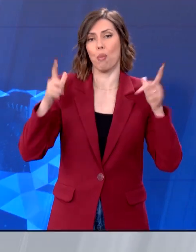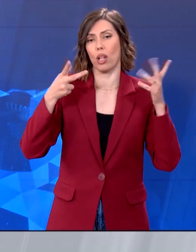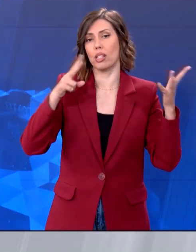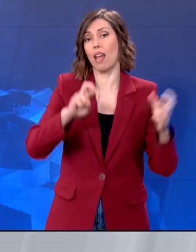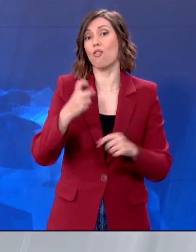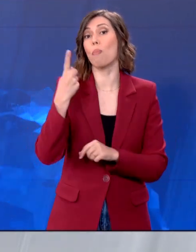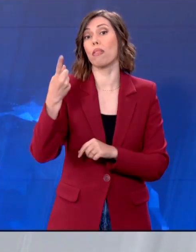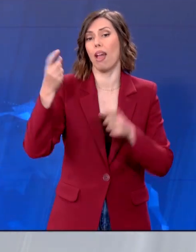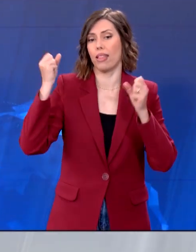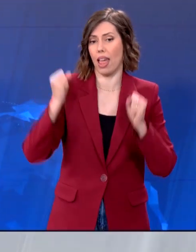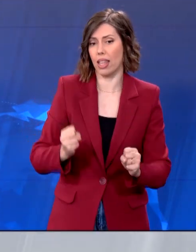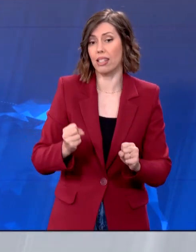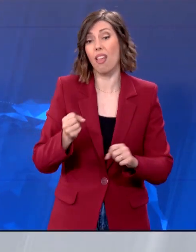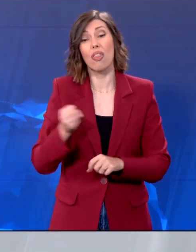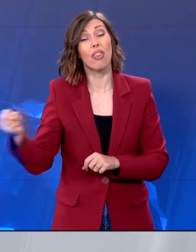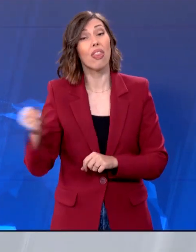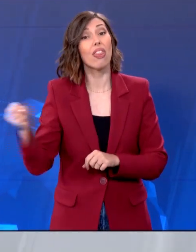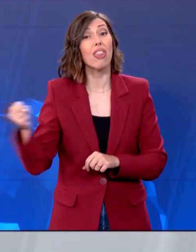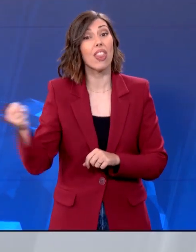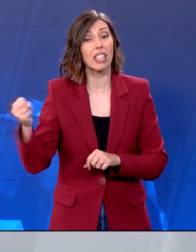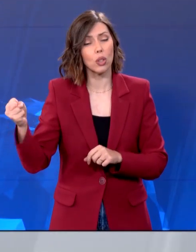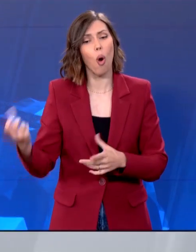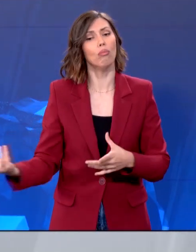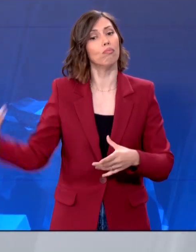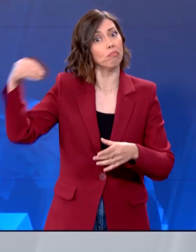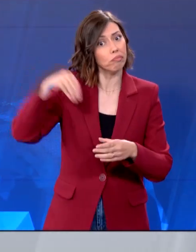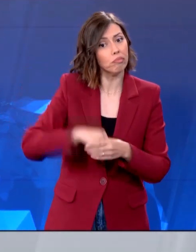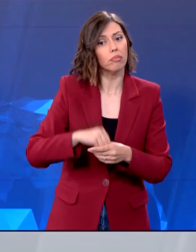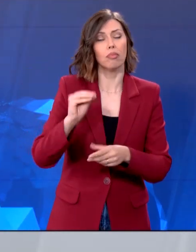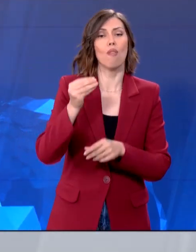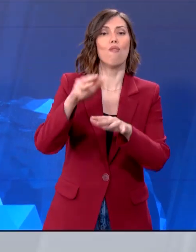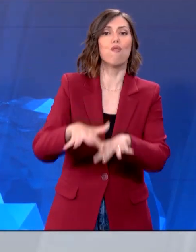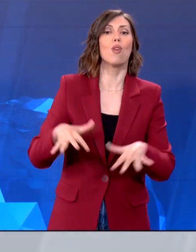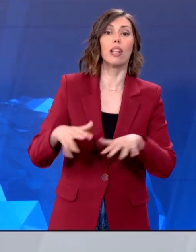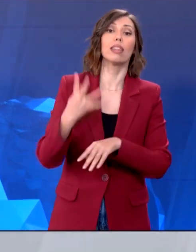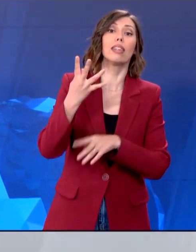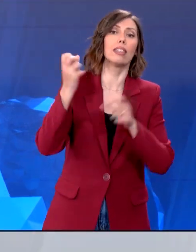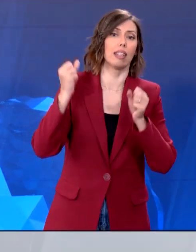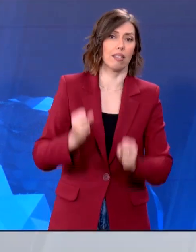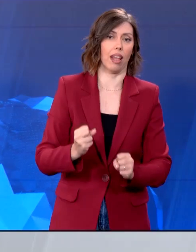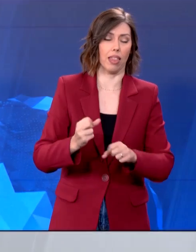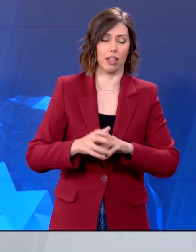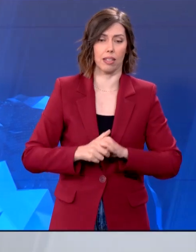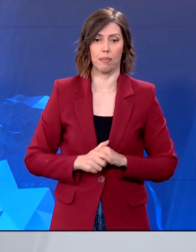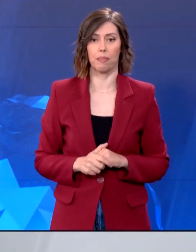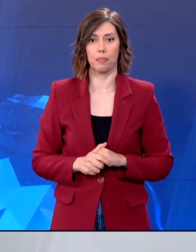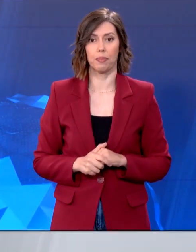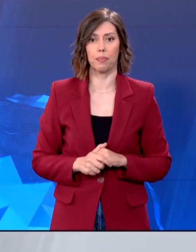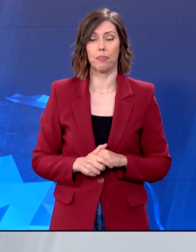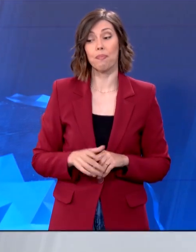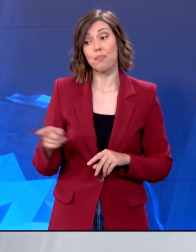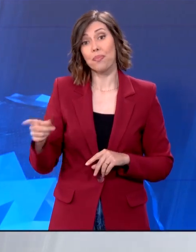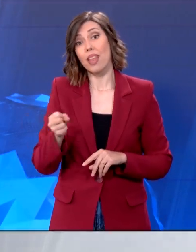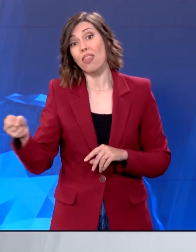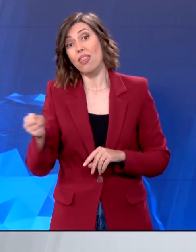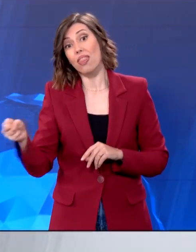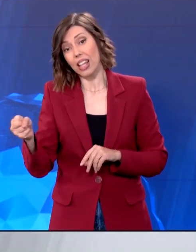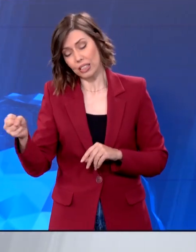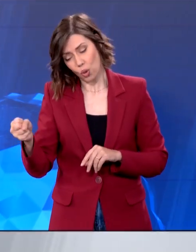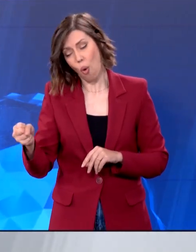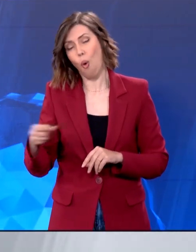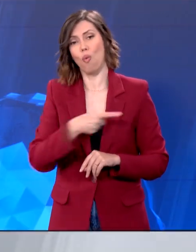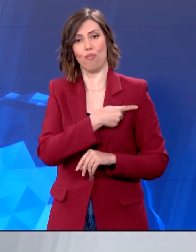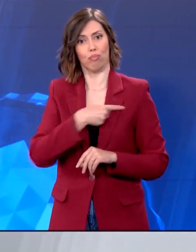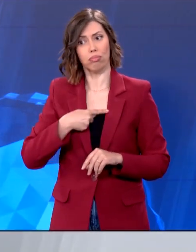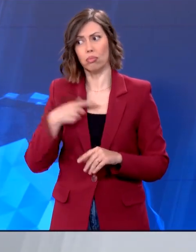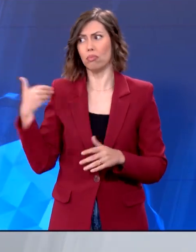έδρες. Το ακροδεξιό κόμμα με τα ρύθμιση του Νάιτζελ Φάρατς εξασφαλίζει τέσσερις έδρες. Μάλιστα ο Φάρατς εκλέγεται βουλευτής